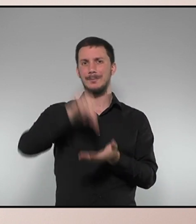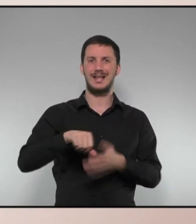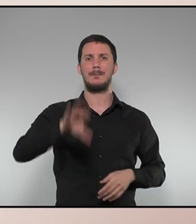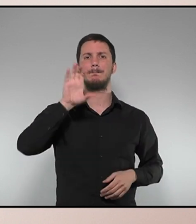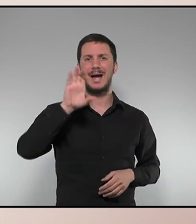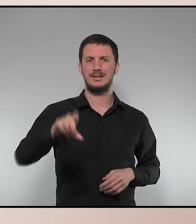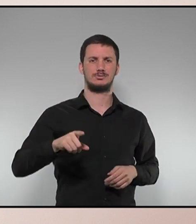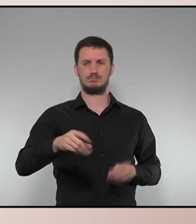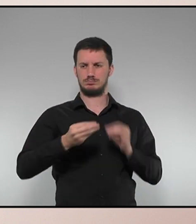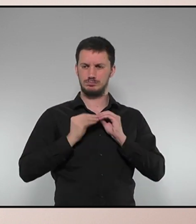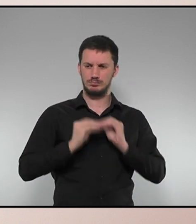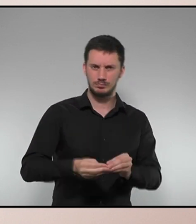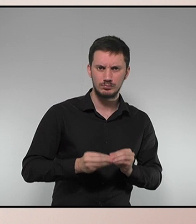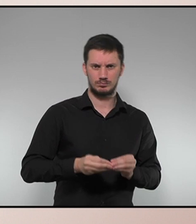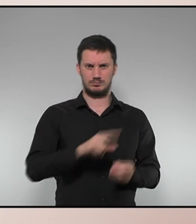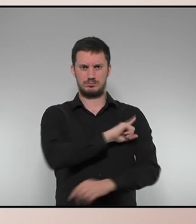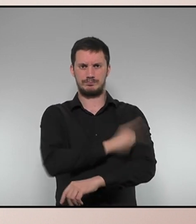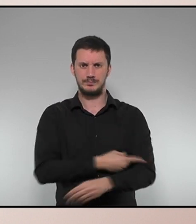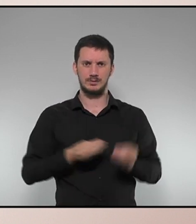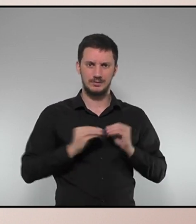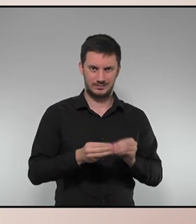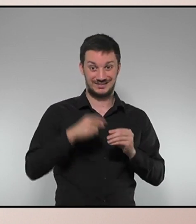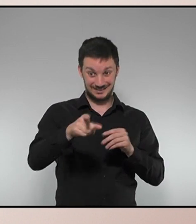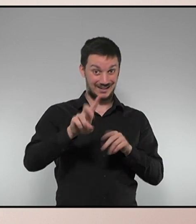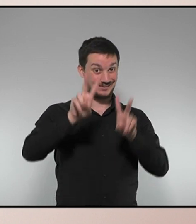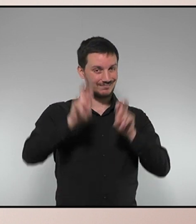faci amb tota la força i per aquí comptarà amb el meu suport. Gràcies.